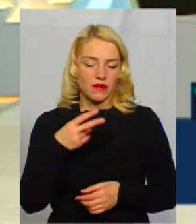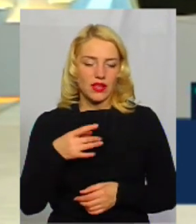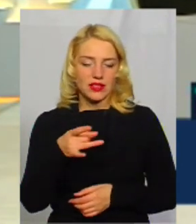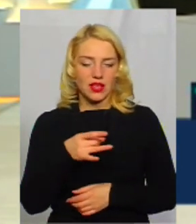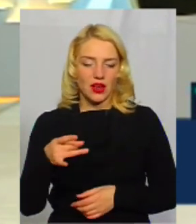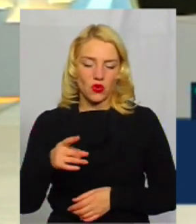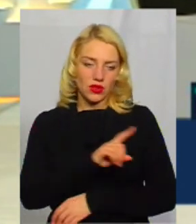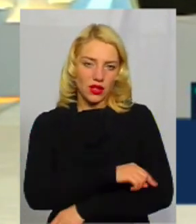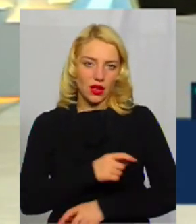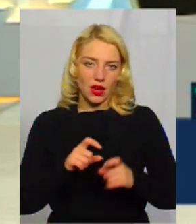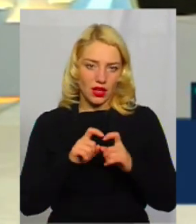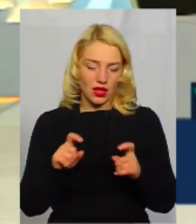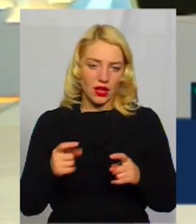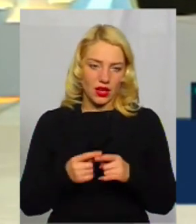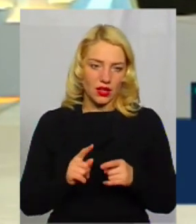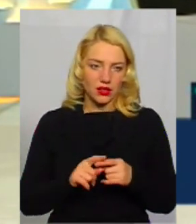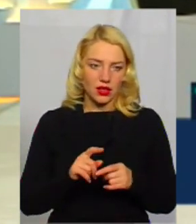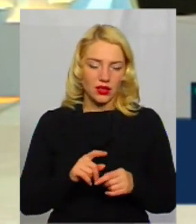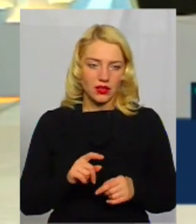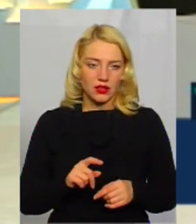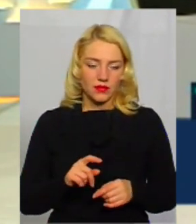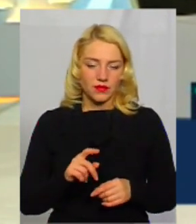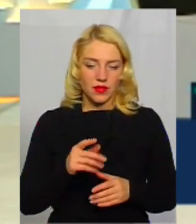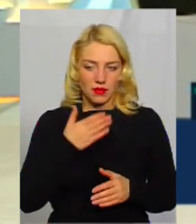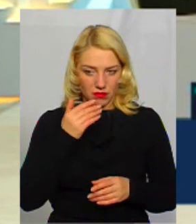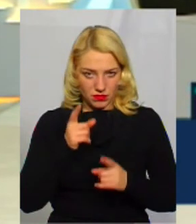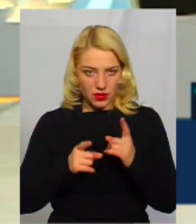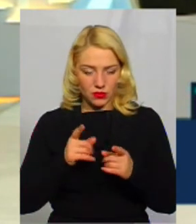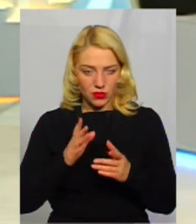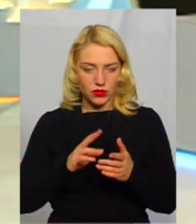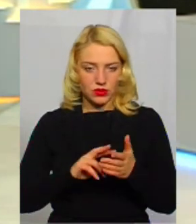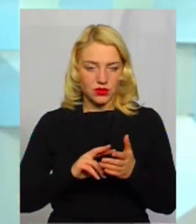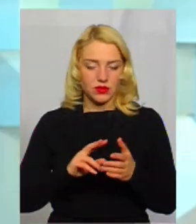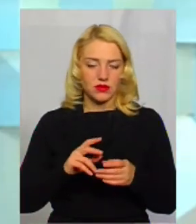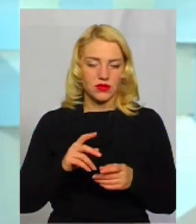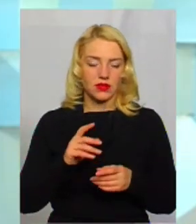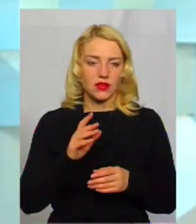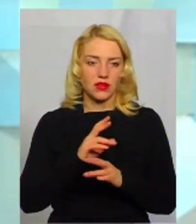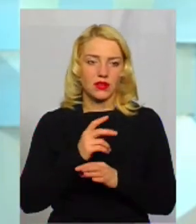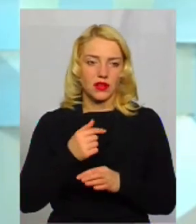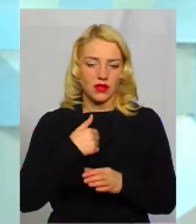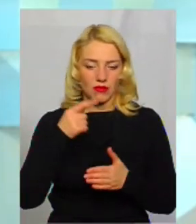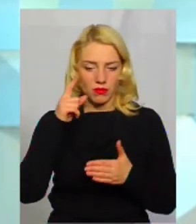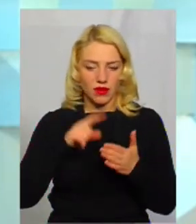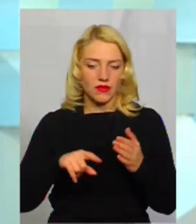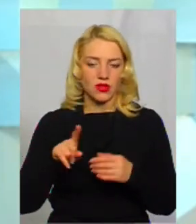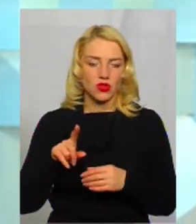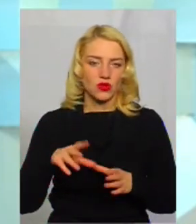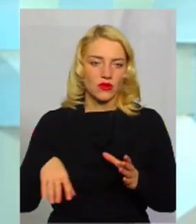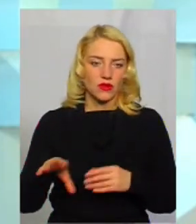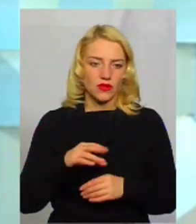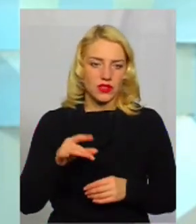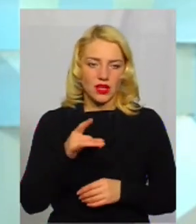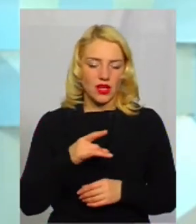планується те, що кількість ця якось зміниться? Ну, я впевнений, що всі лікарні залишаться. Але дивіться, що